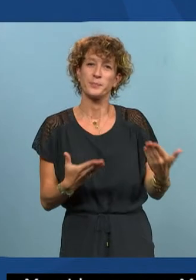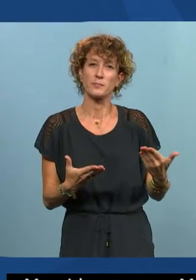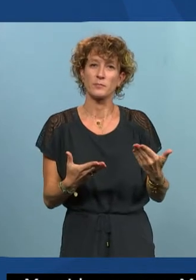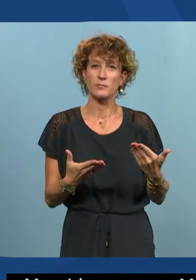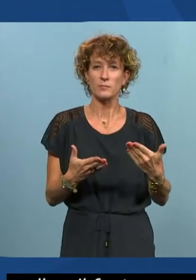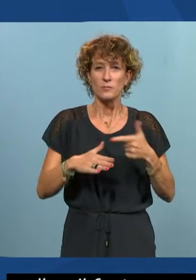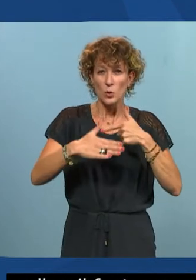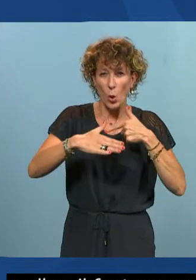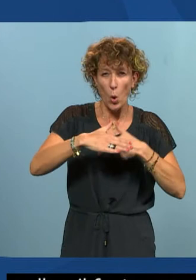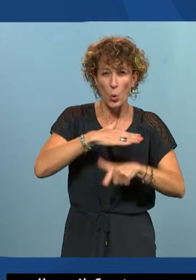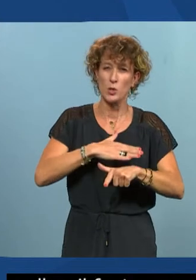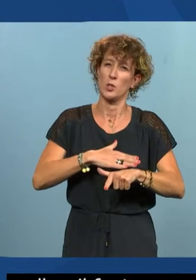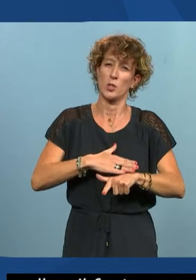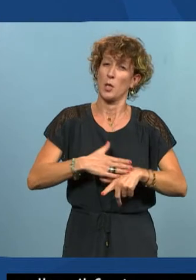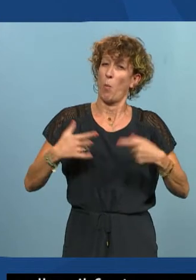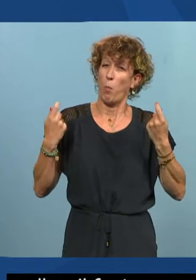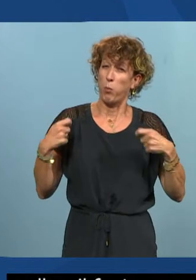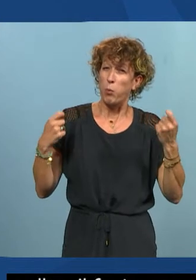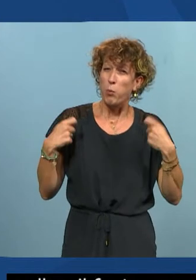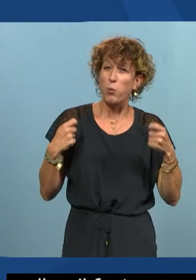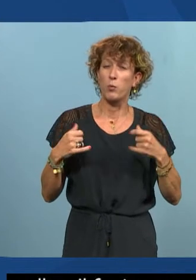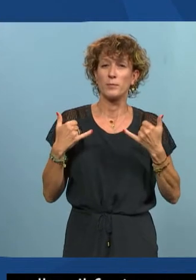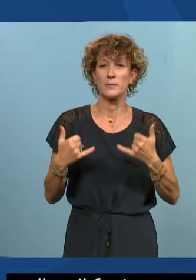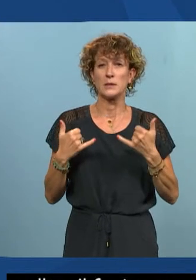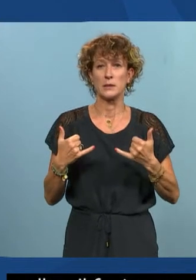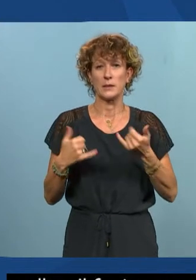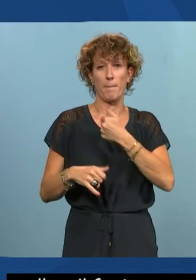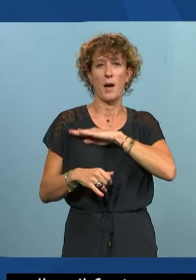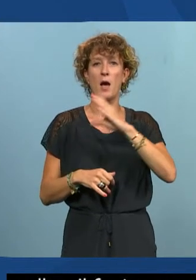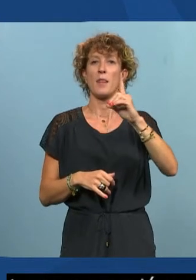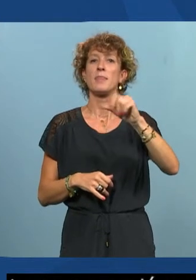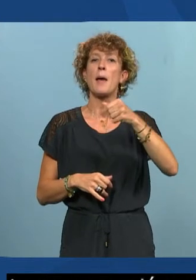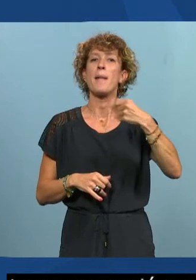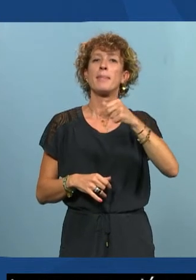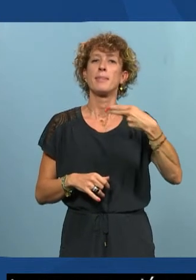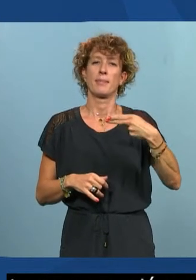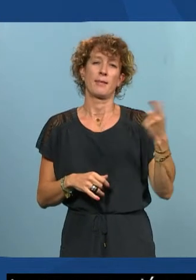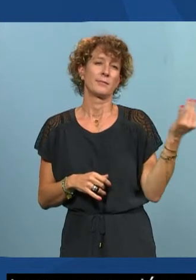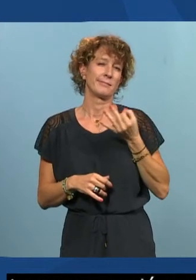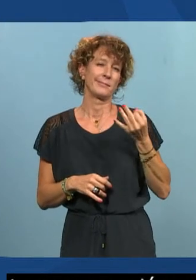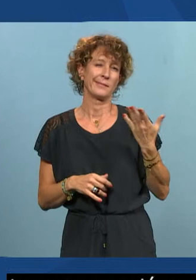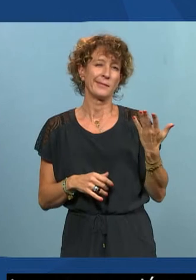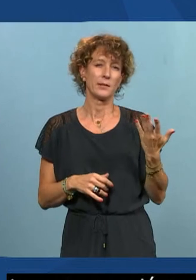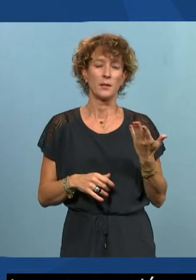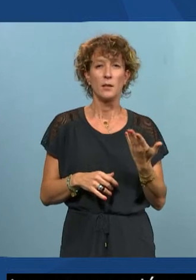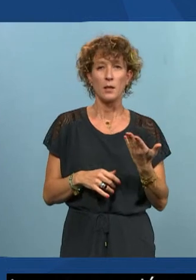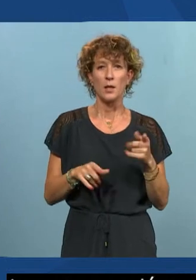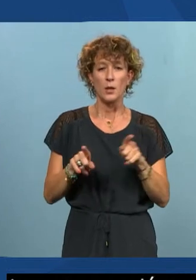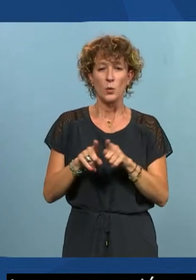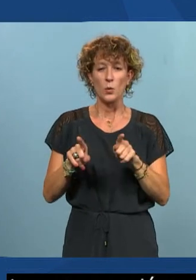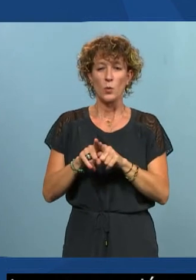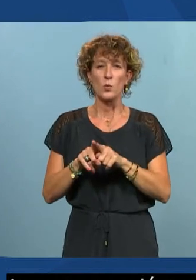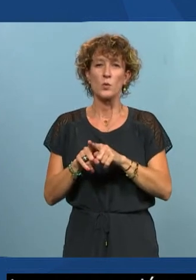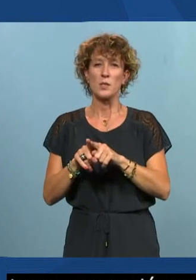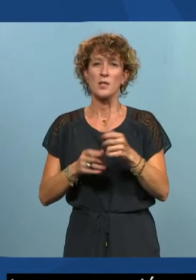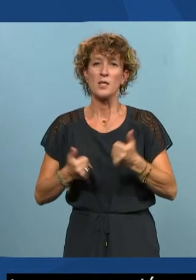Logistique, grosse logistique mis en place aujourd'hui par la Daman, qui vient de citer Olivier, et grosse mobilisation du SWAN, qui est le